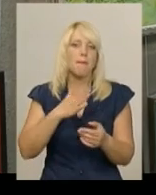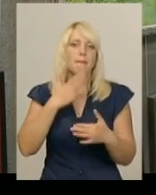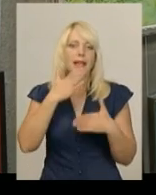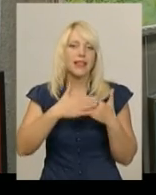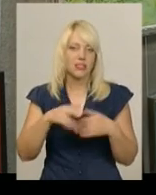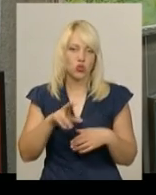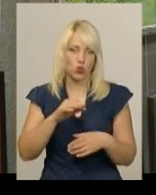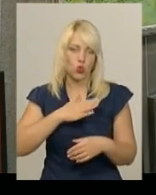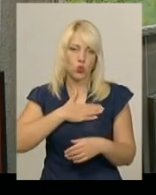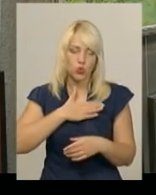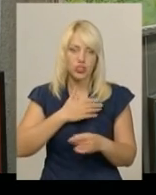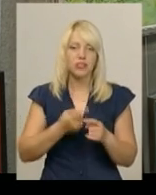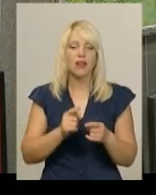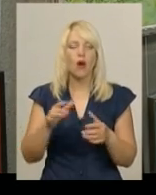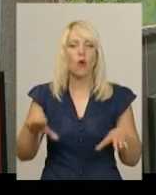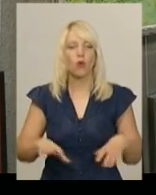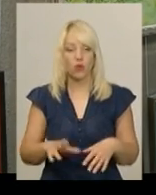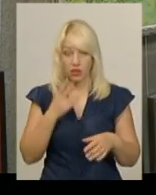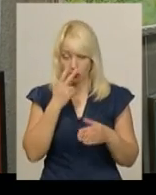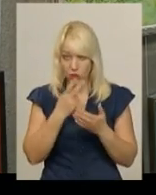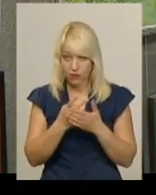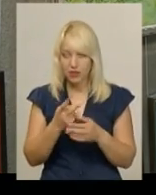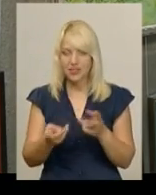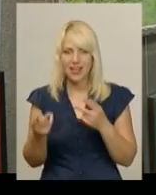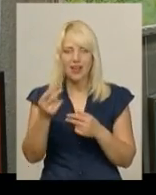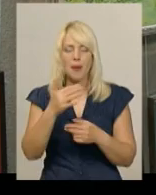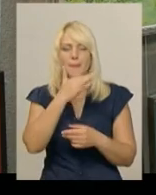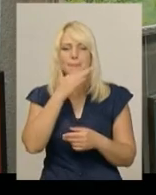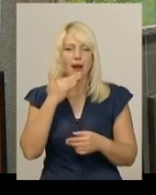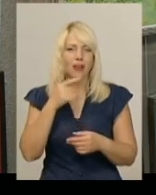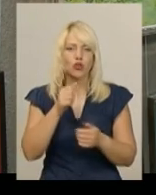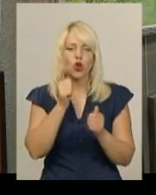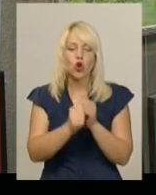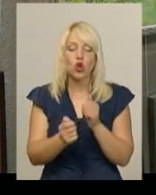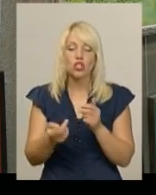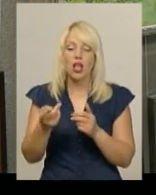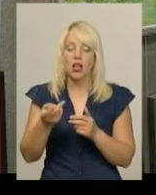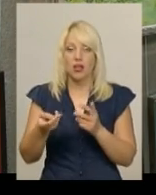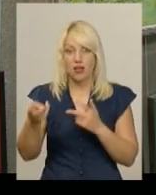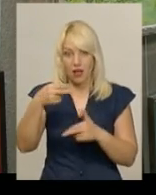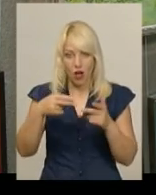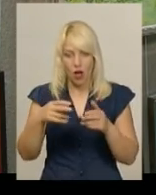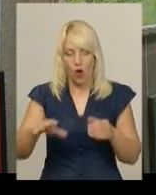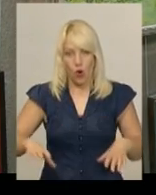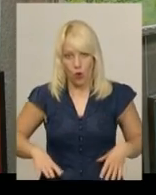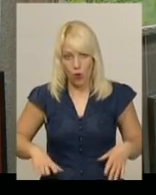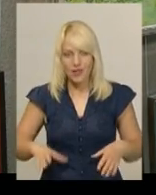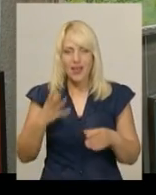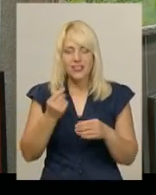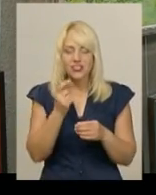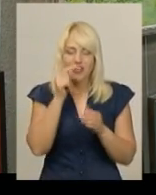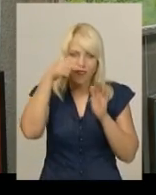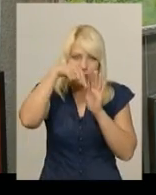її коні. Якщо подивитися на кони, можна побачити, що там в кожному коні є ще маленькі фрагменти, зображено ще